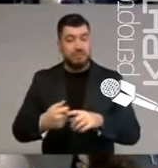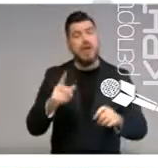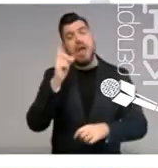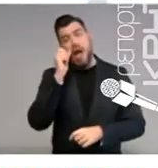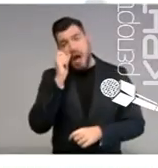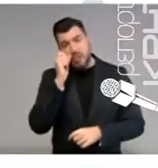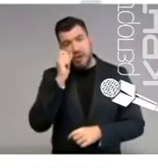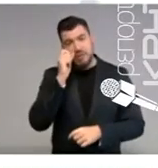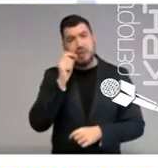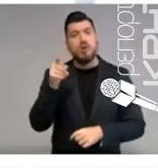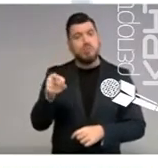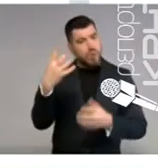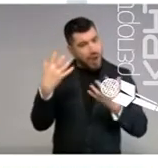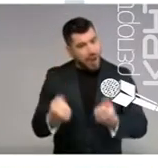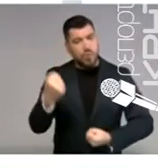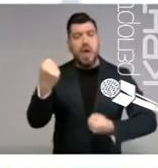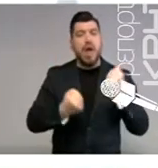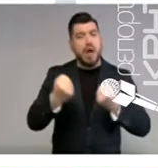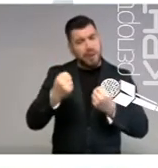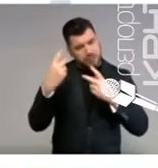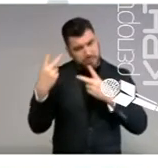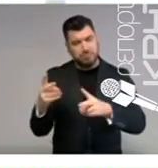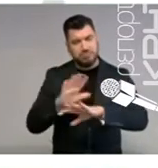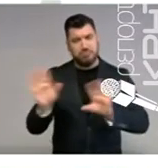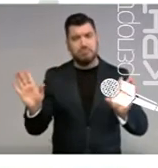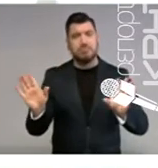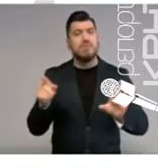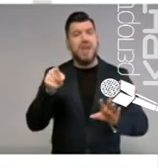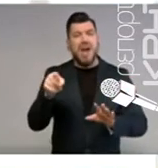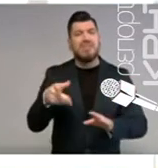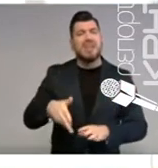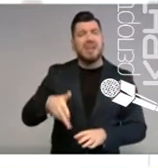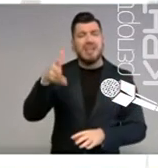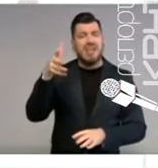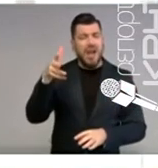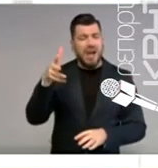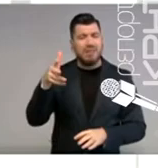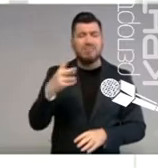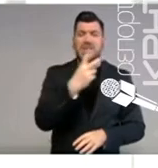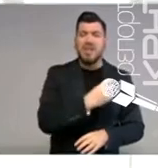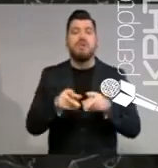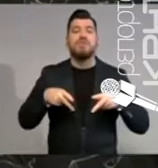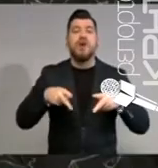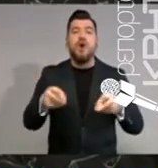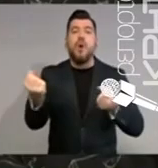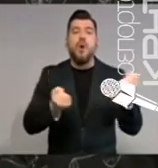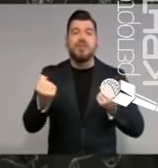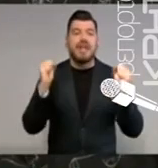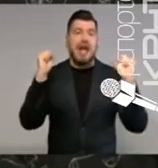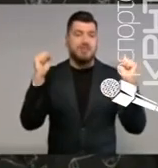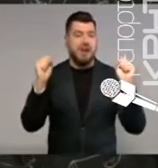καλά μελετημένο στρατηγικό σχέδιο με συγκεκριμένους στόχους και μετρήσιμα αποτελέσματα που θα το υλοποιεί ένα σταθερό σύστημα διακυβέρνησης,